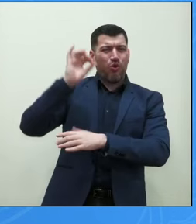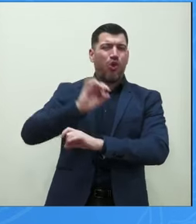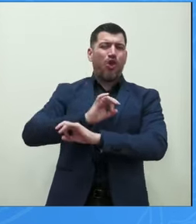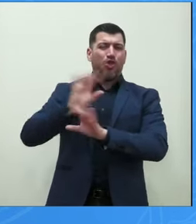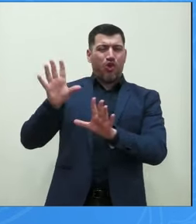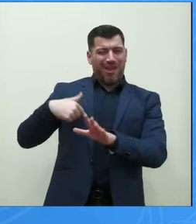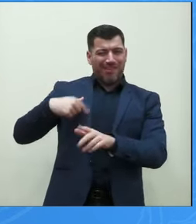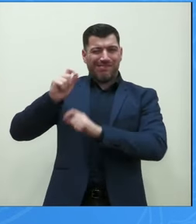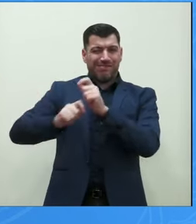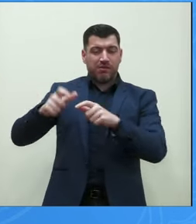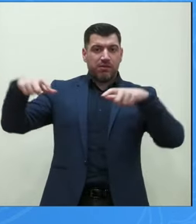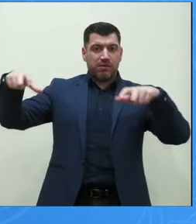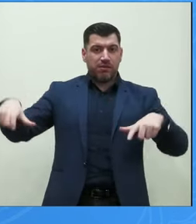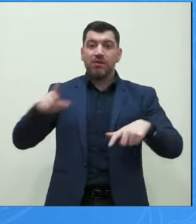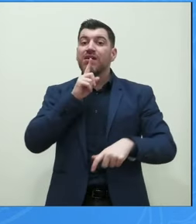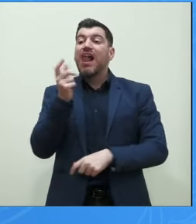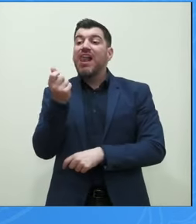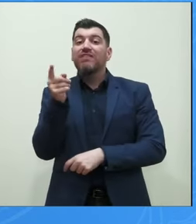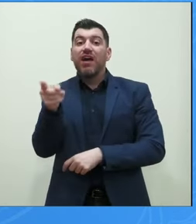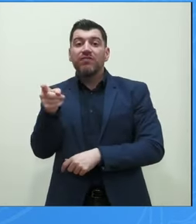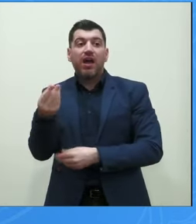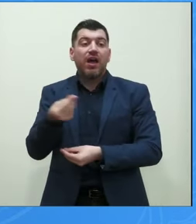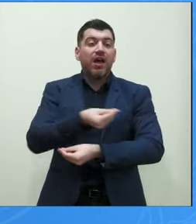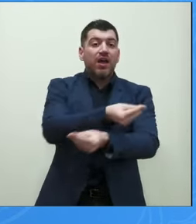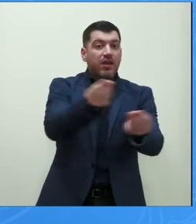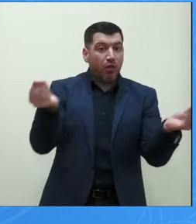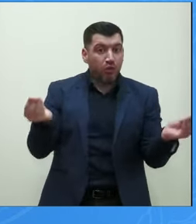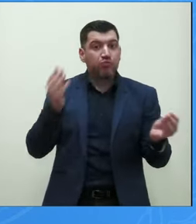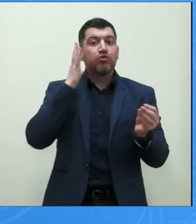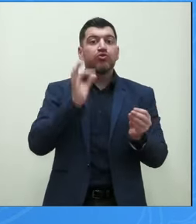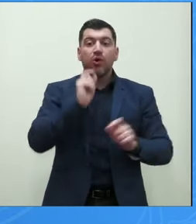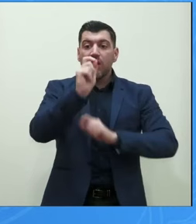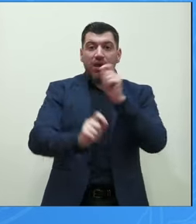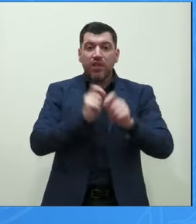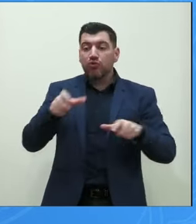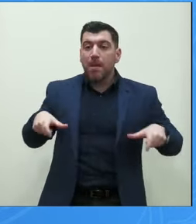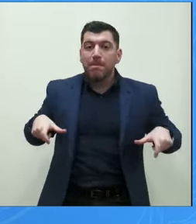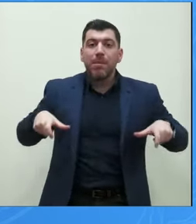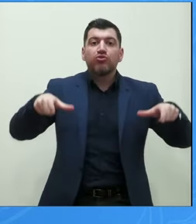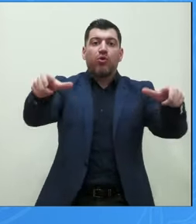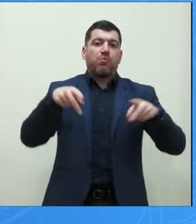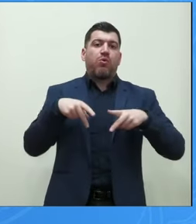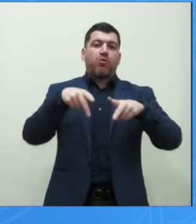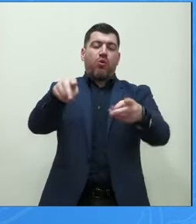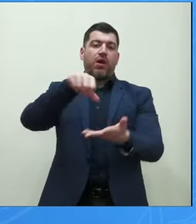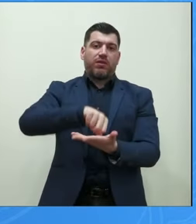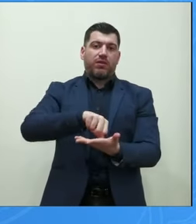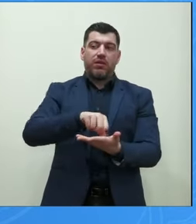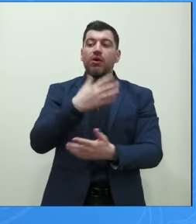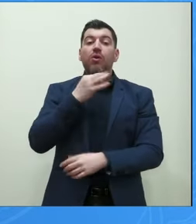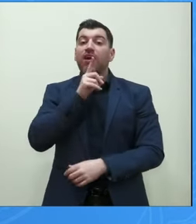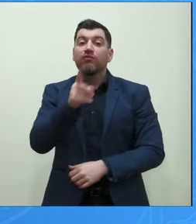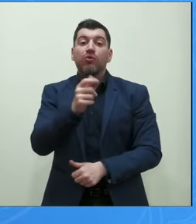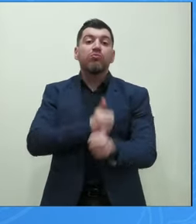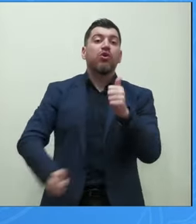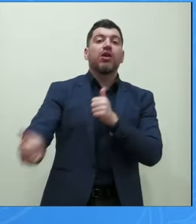αυτά τα λεφτά να πάνε να φτιαχτούν όλα τα πεζοδρόμια της Αθήνας γιατί εδώ είναι προτεραιότητες είναι